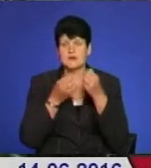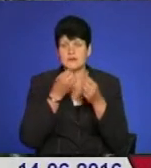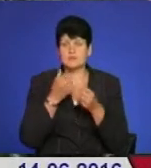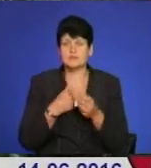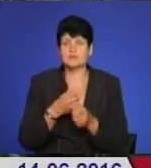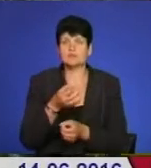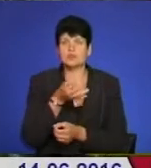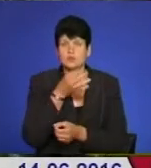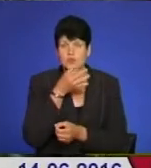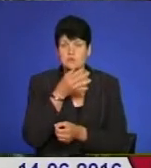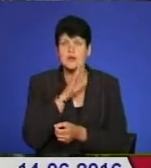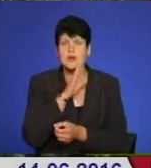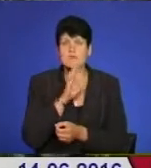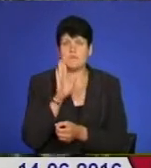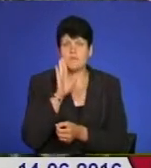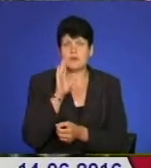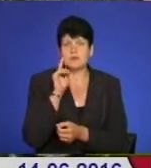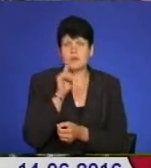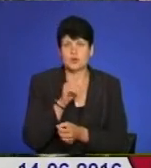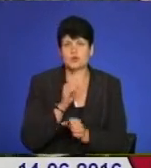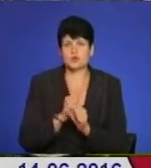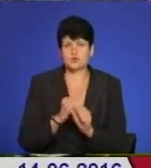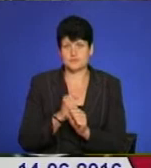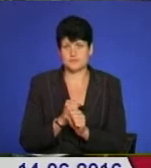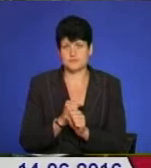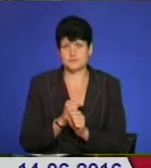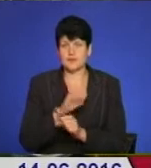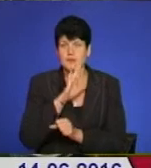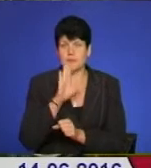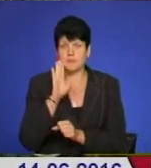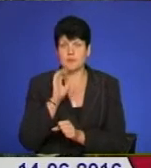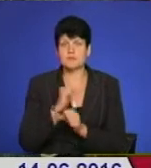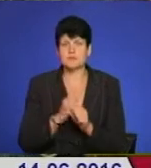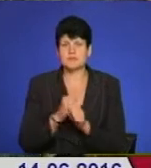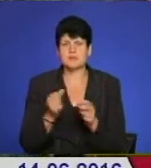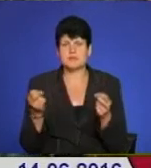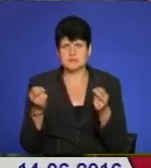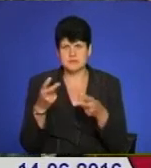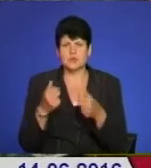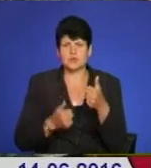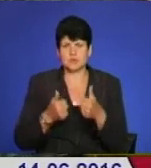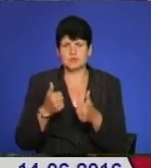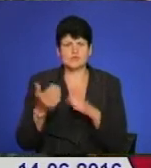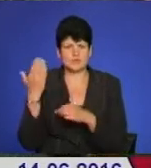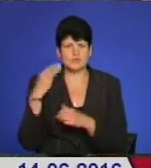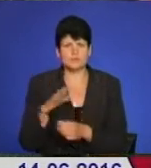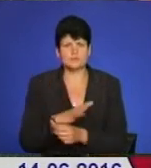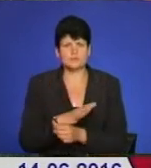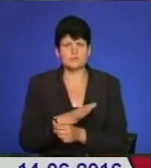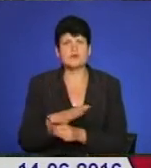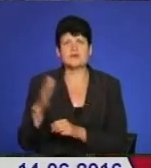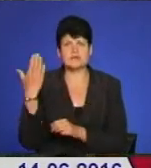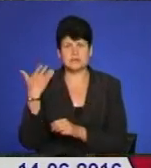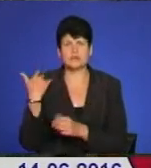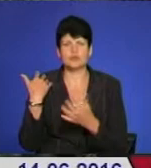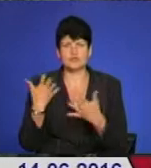подобається, і мама його мені зробила. Мама його зробила спеціально до конкурсу, чи ти вже давно його мала? Давно